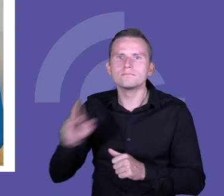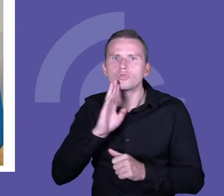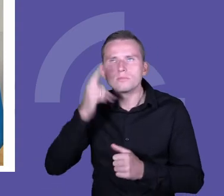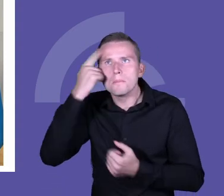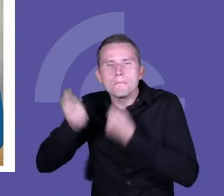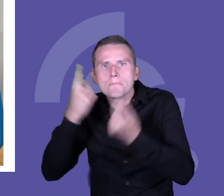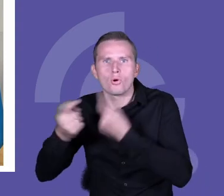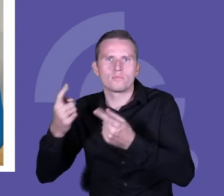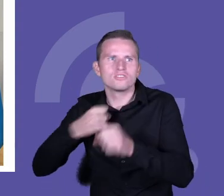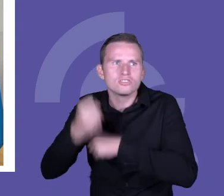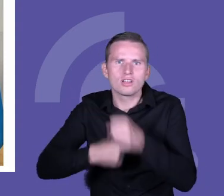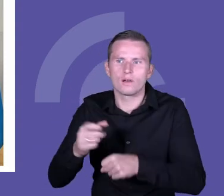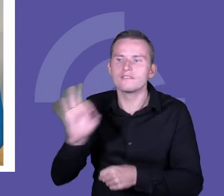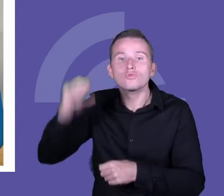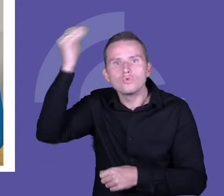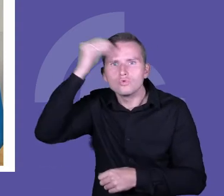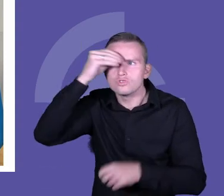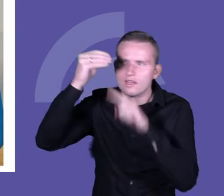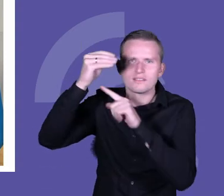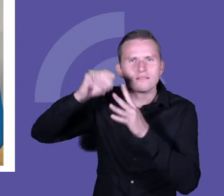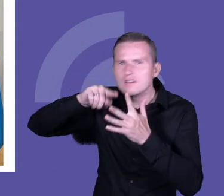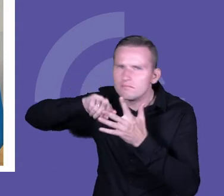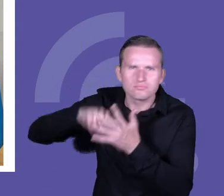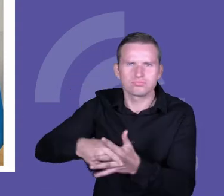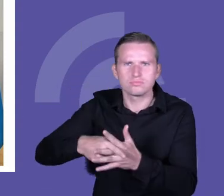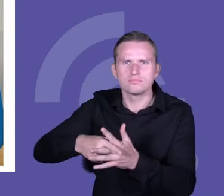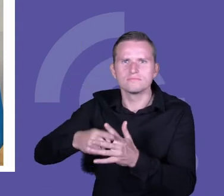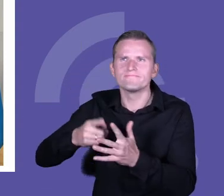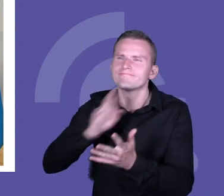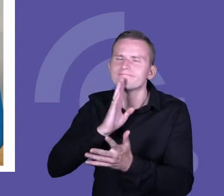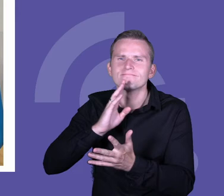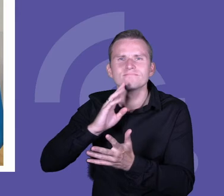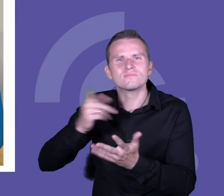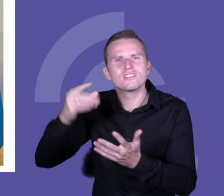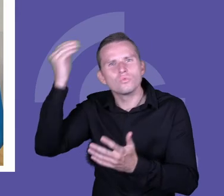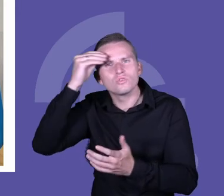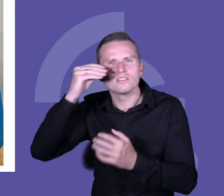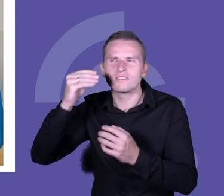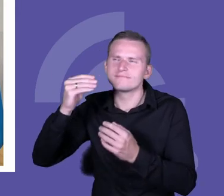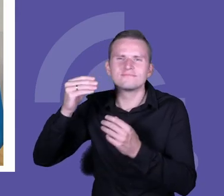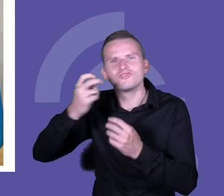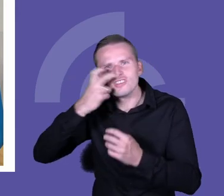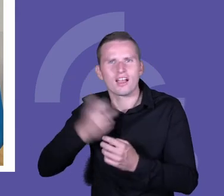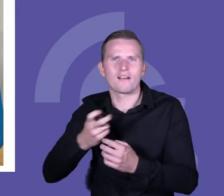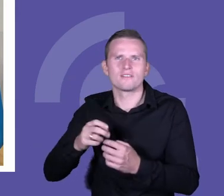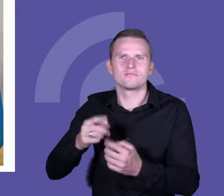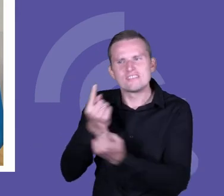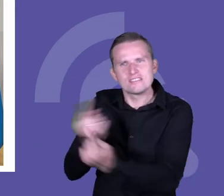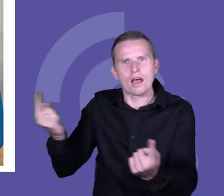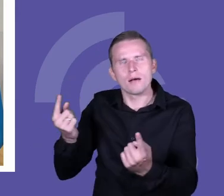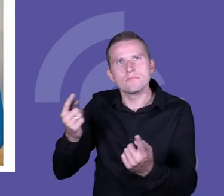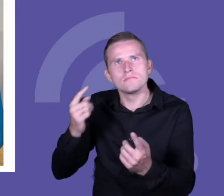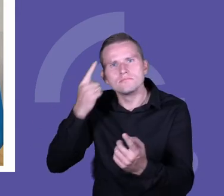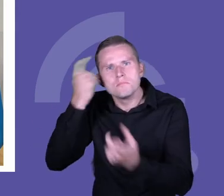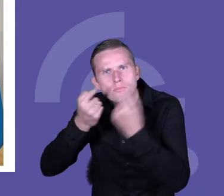było po prostu pogłębione. Ten wątek zresztą jest bardzo szeroki. Tutaj dojdą nam też rzeczy, które mówią o tym, jak